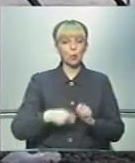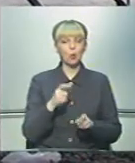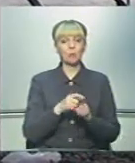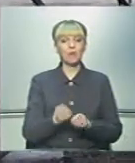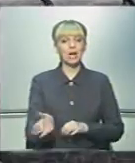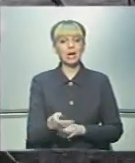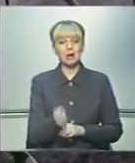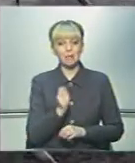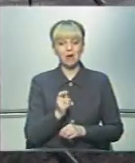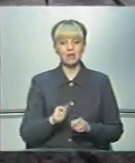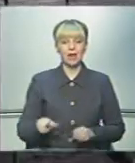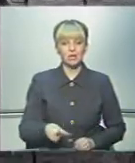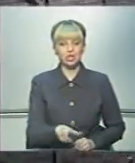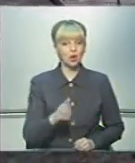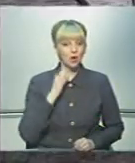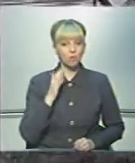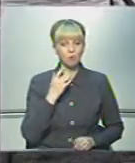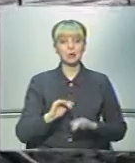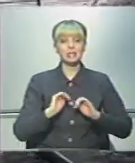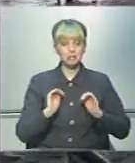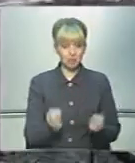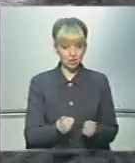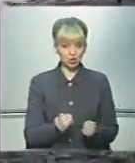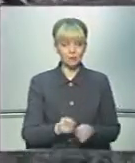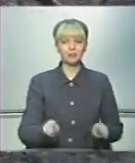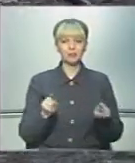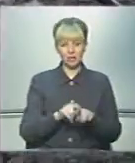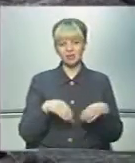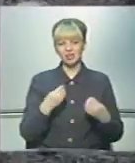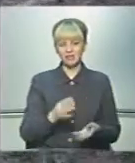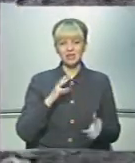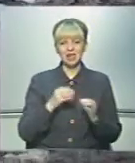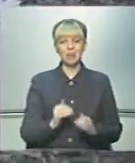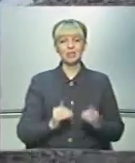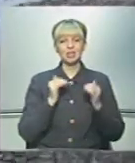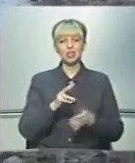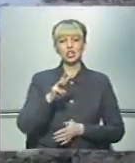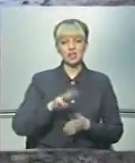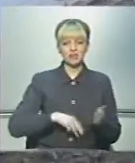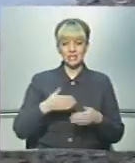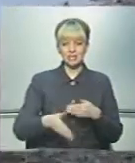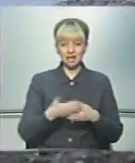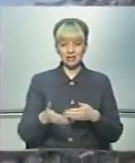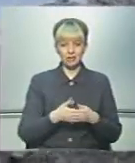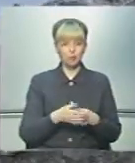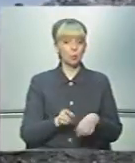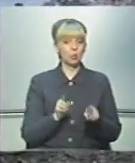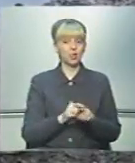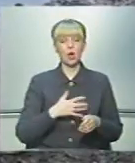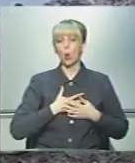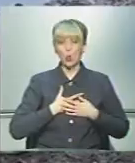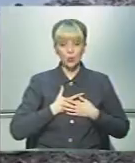правил рибальства на річках Буковини значно зменшилась, таки далися в знаки підвищені штрафні санкції. Проте